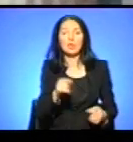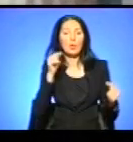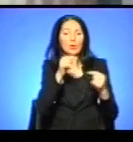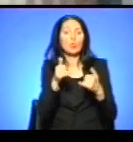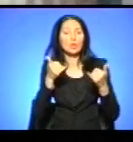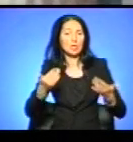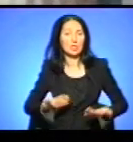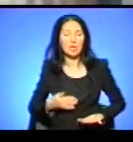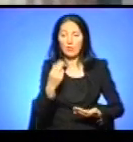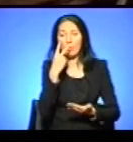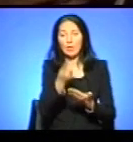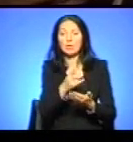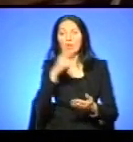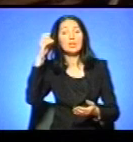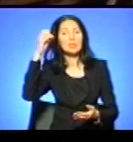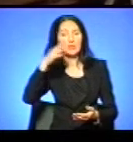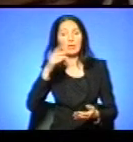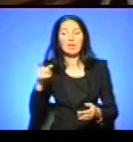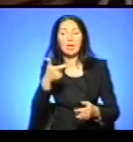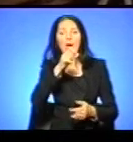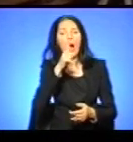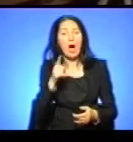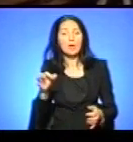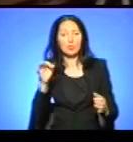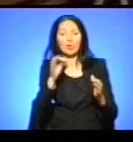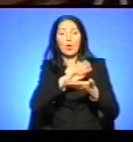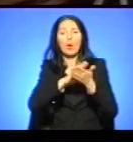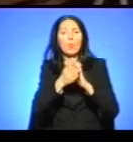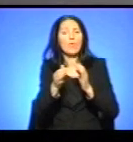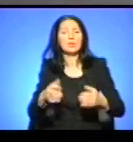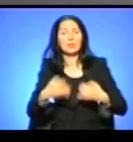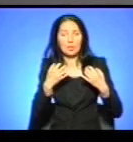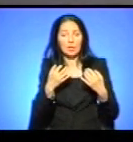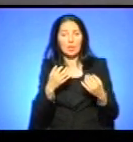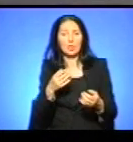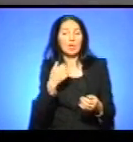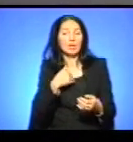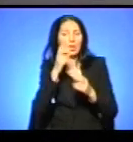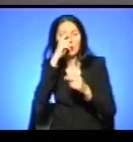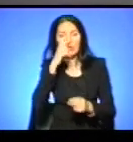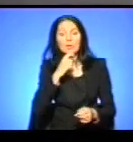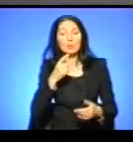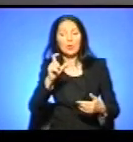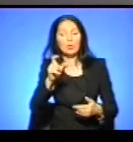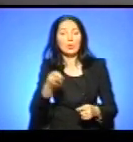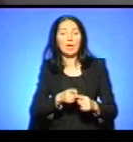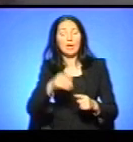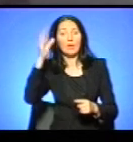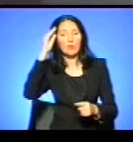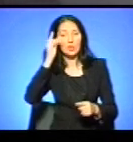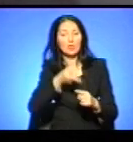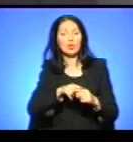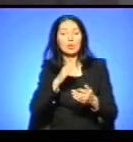газопостачання, нічого, там жахливі умови, і я не розумію тих людей, які вважають, що це є житловий будинок. Є акт